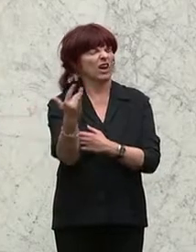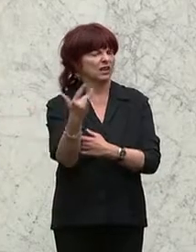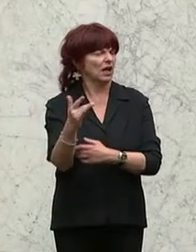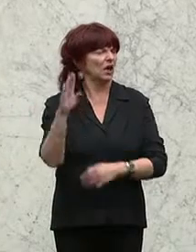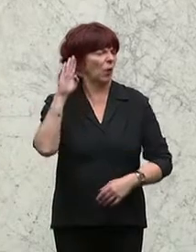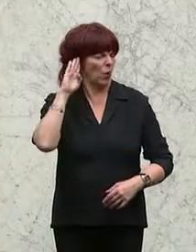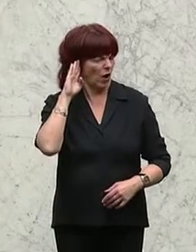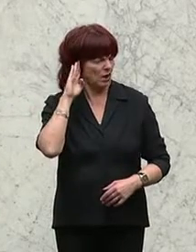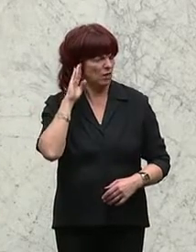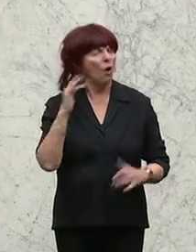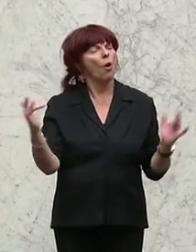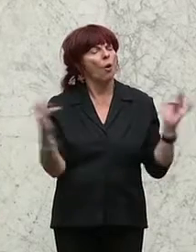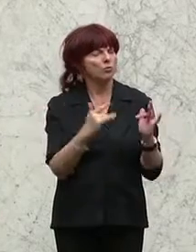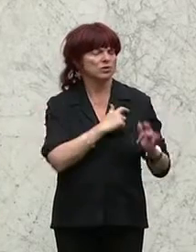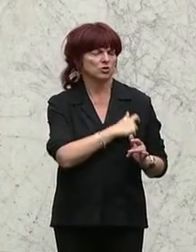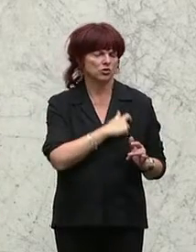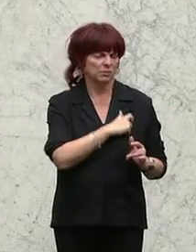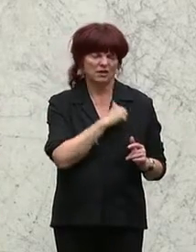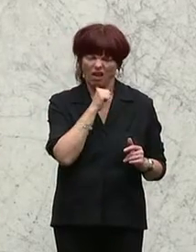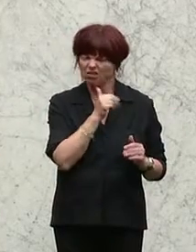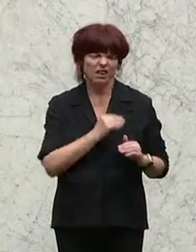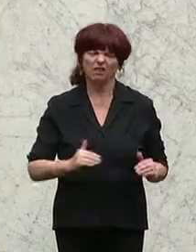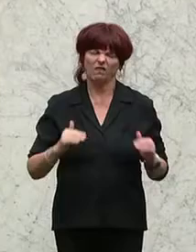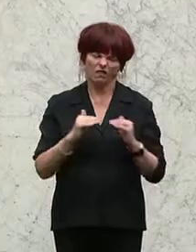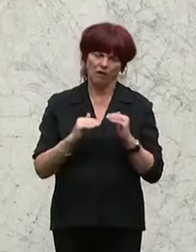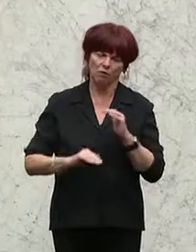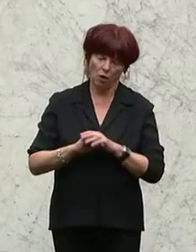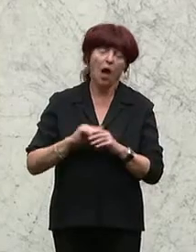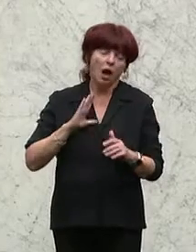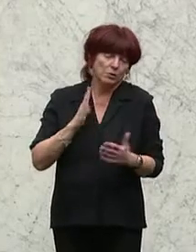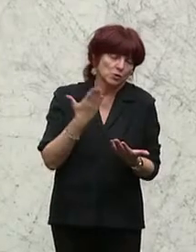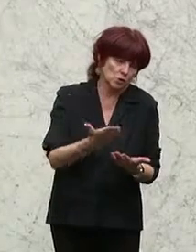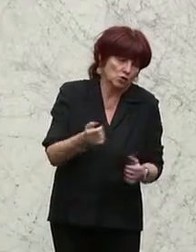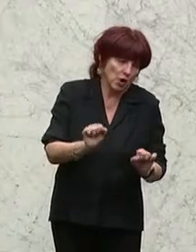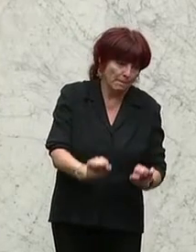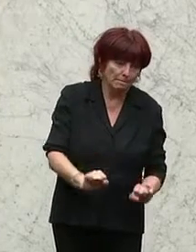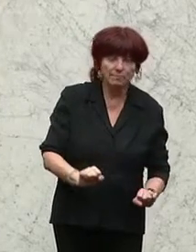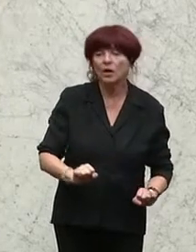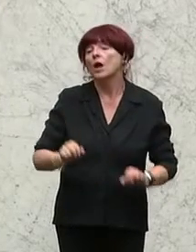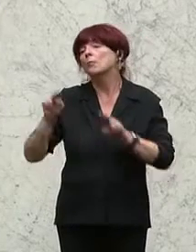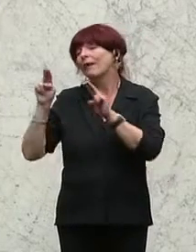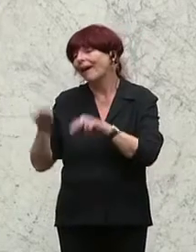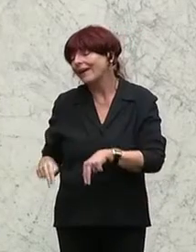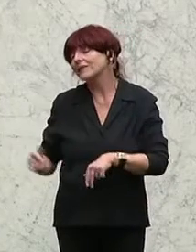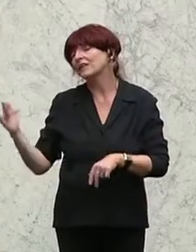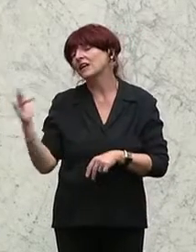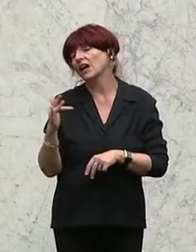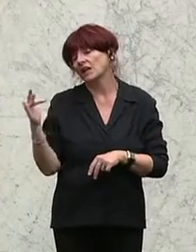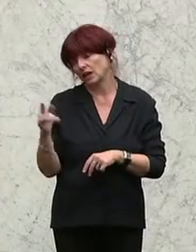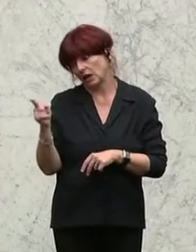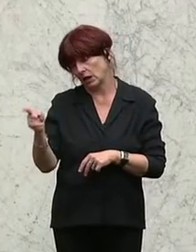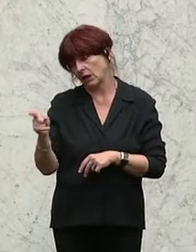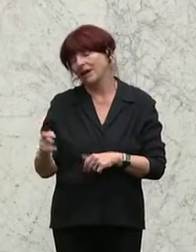gehört zu Oppositionsparteien eben dazu. Wir haben die berechtigte Kritik von der Frau Rechnungshof